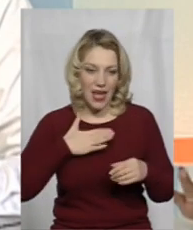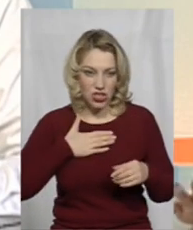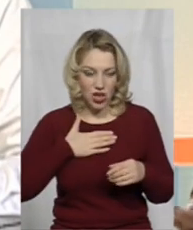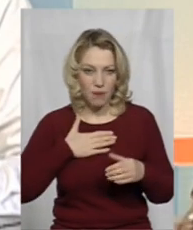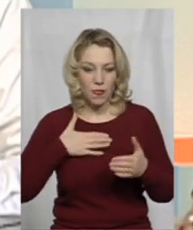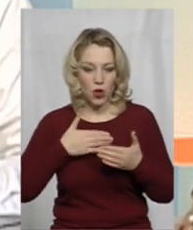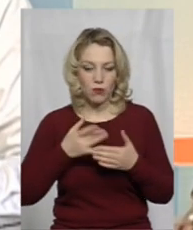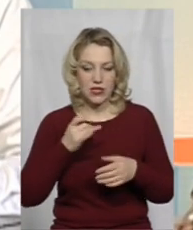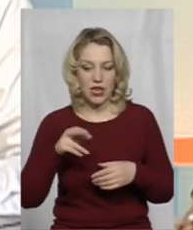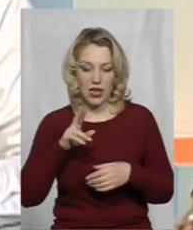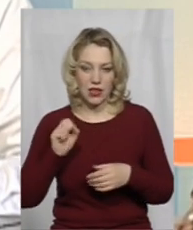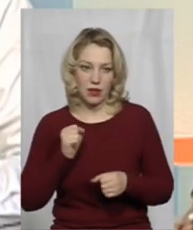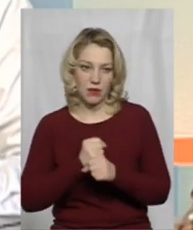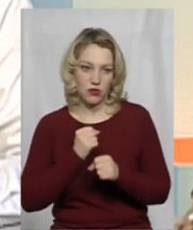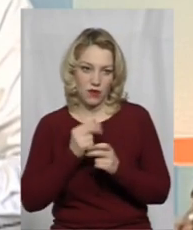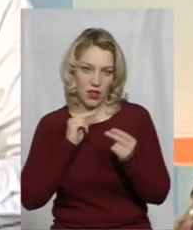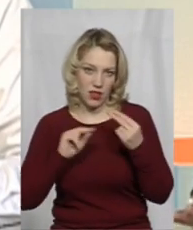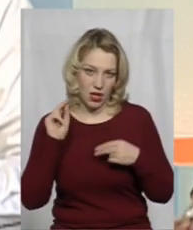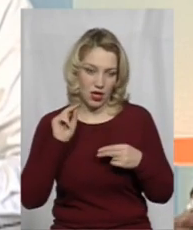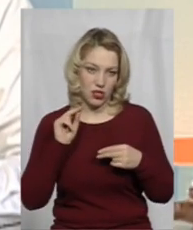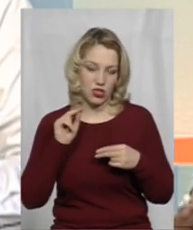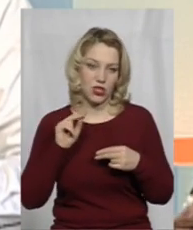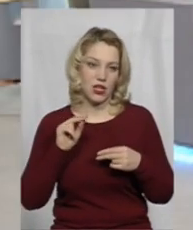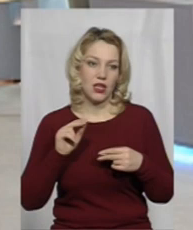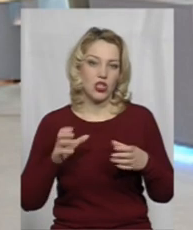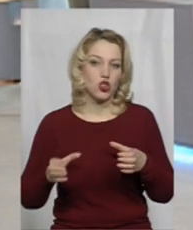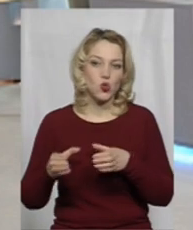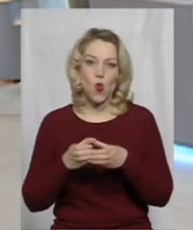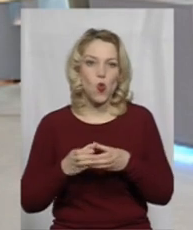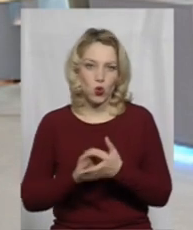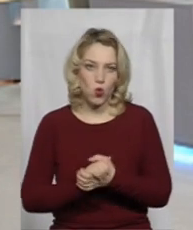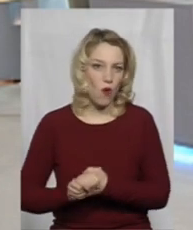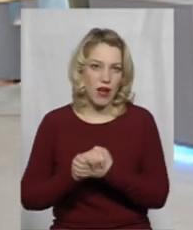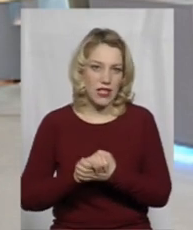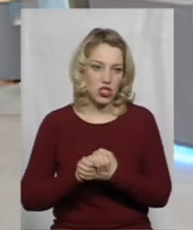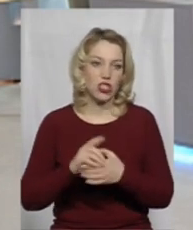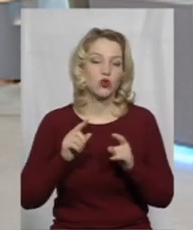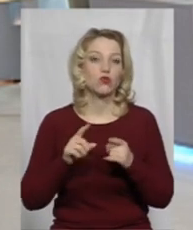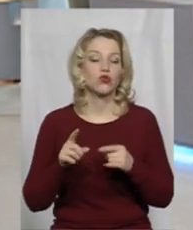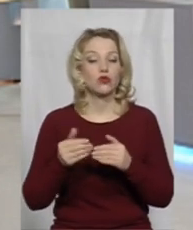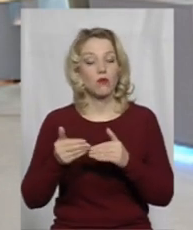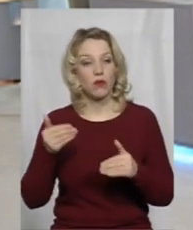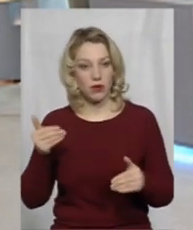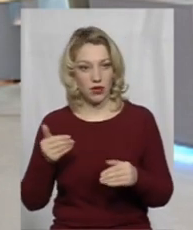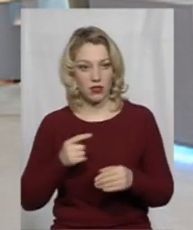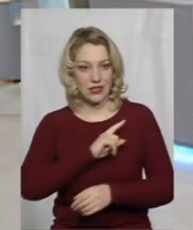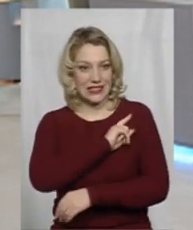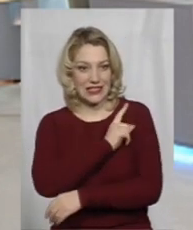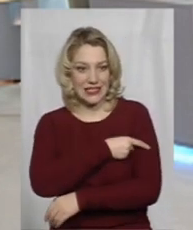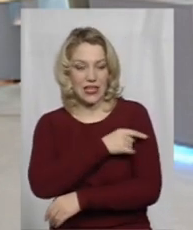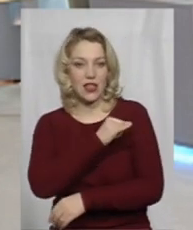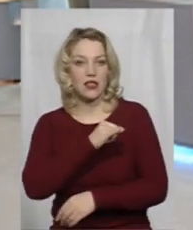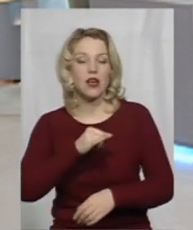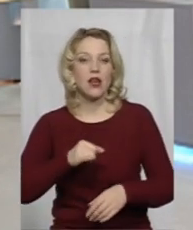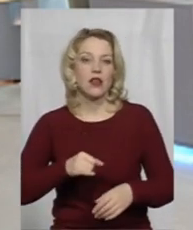громадська рада працювала краще, краще, згуртованіше. Тому що попередня дуже сильна і